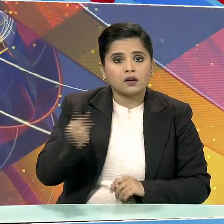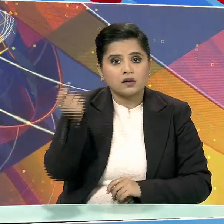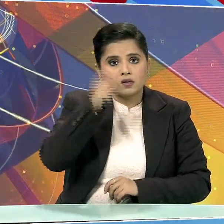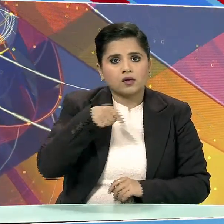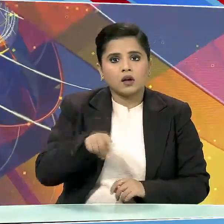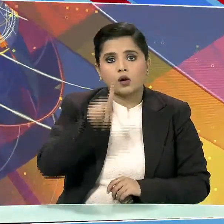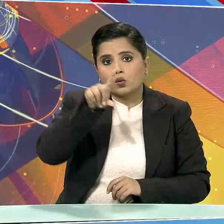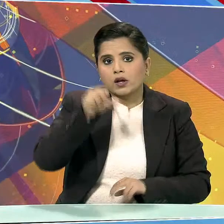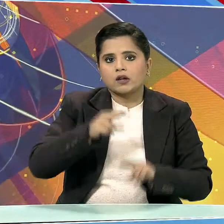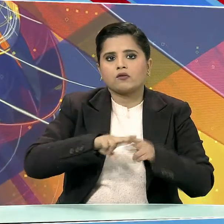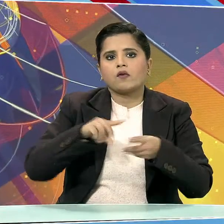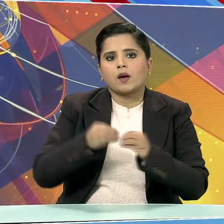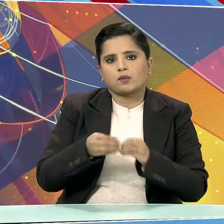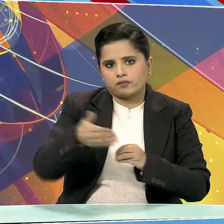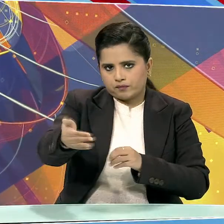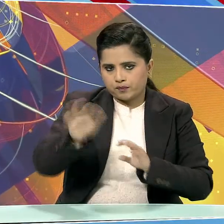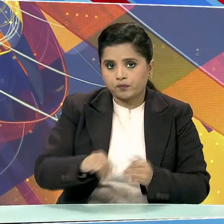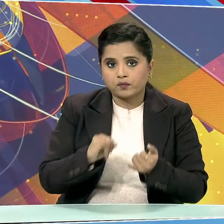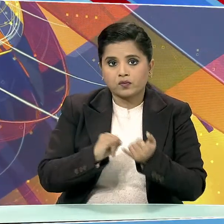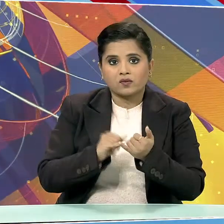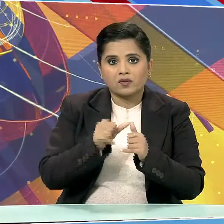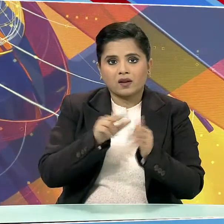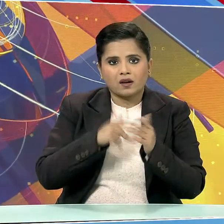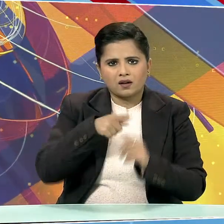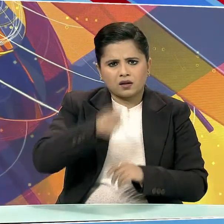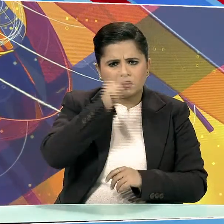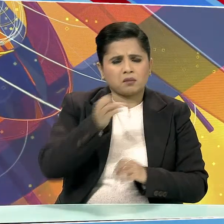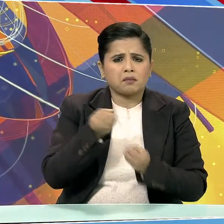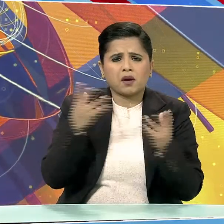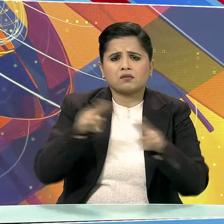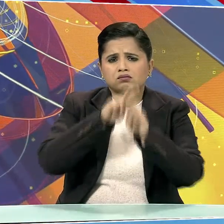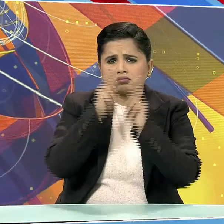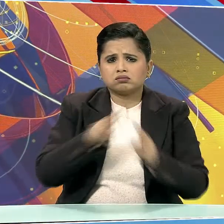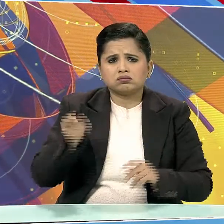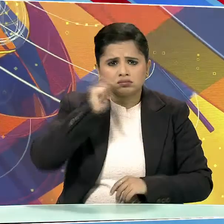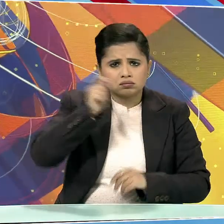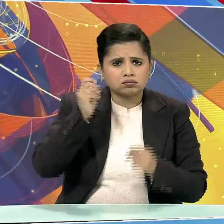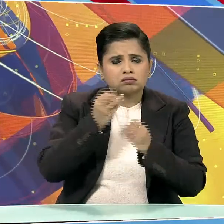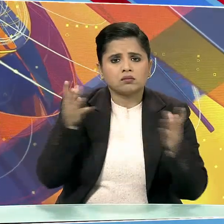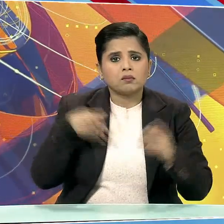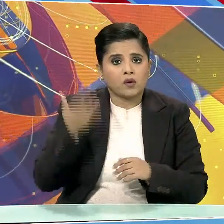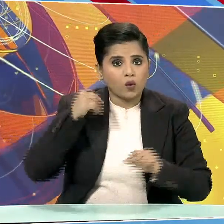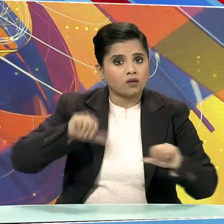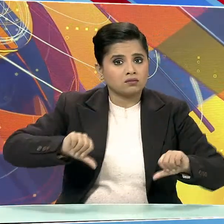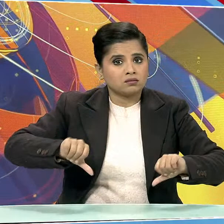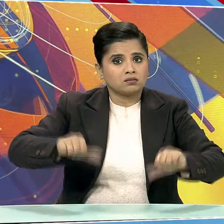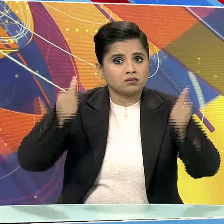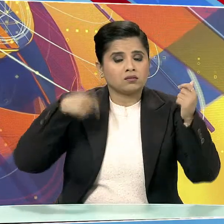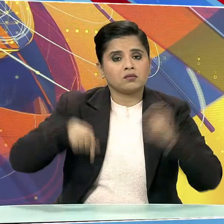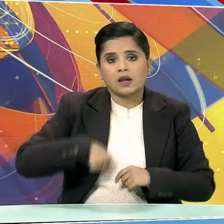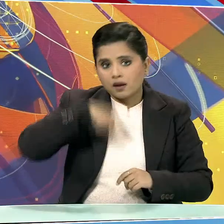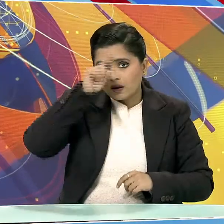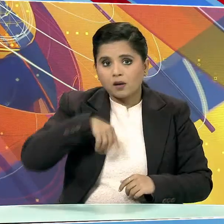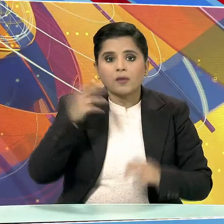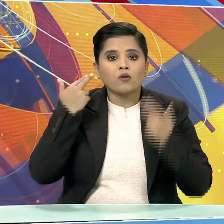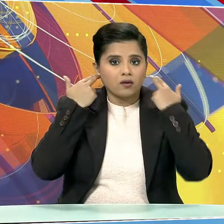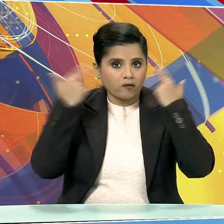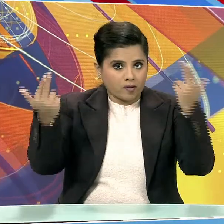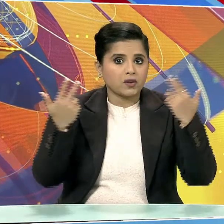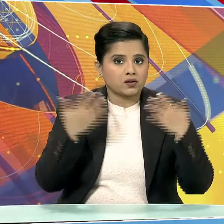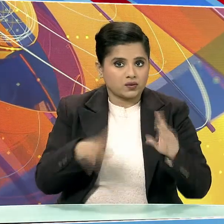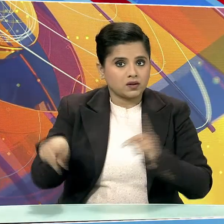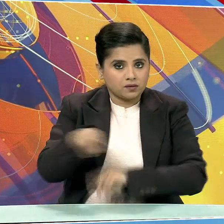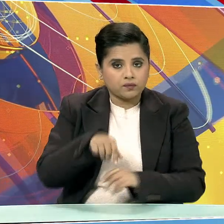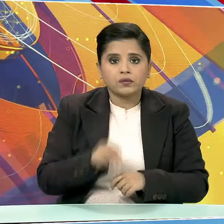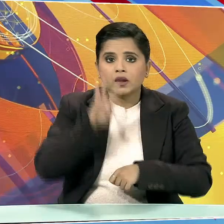आगाज 19 फरवरी को होगा। सानिया मिर्जा कई अंतरास्तिय टूनामेंट में खिताब जीत कर देश का नाम रोशन कर चुकी